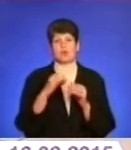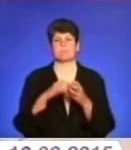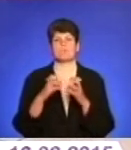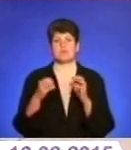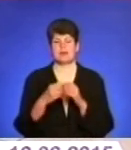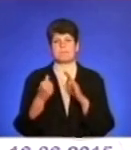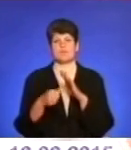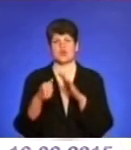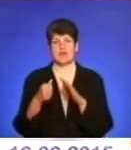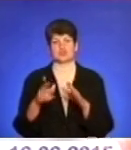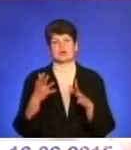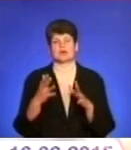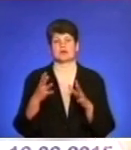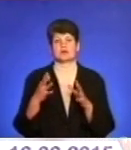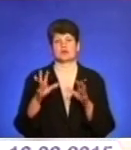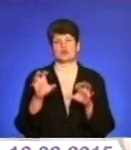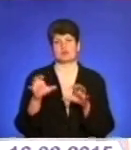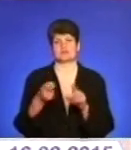бродячих собак стосується обласного центру.